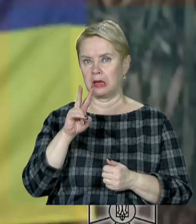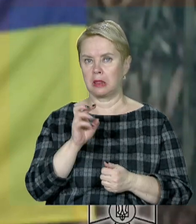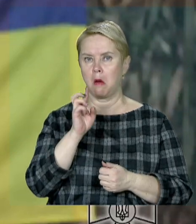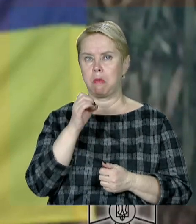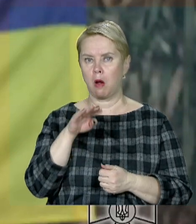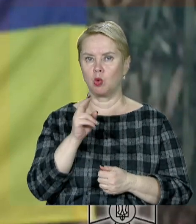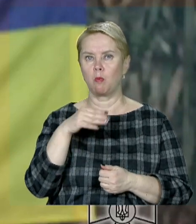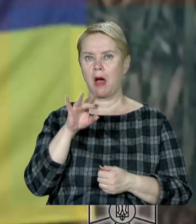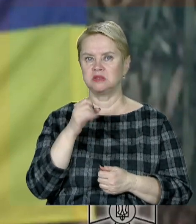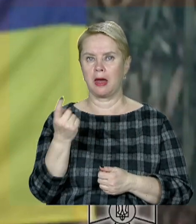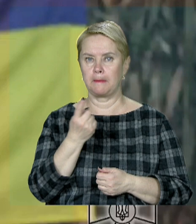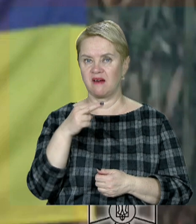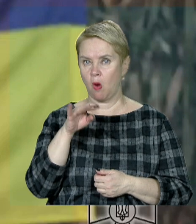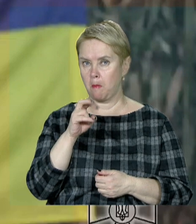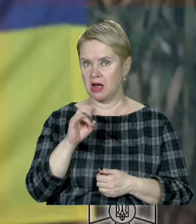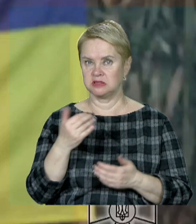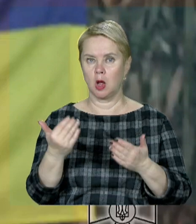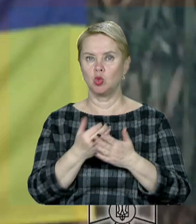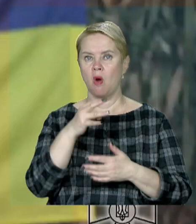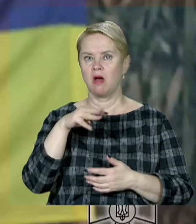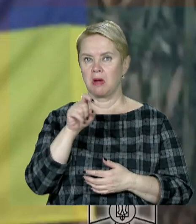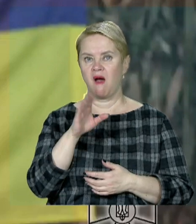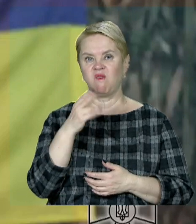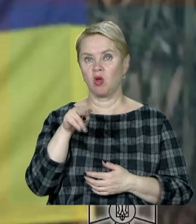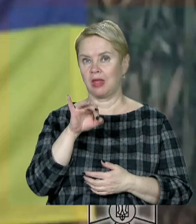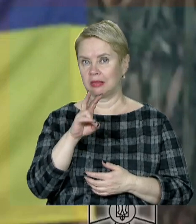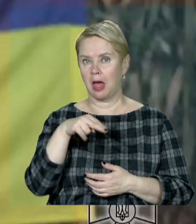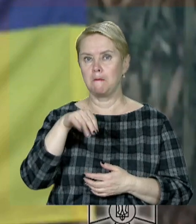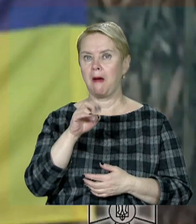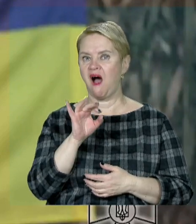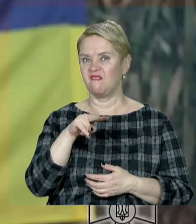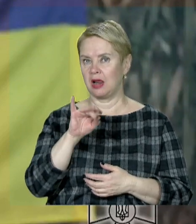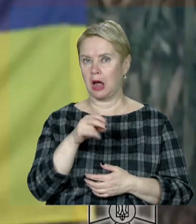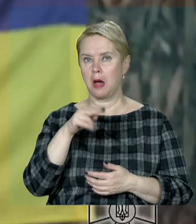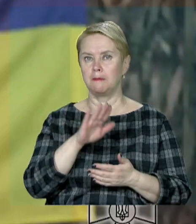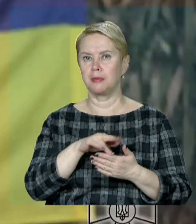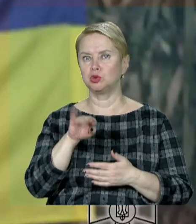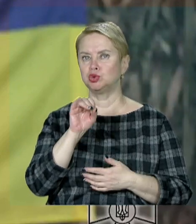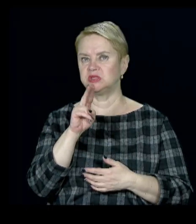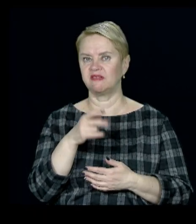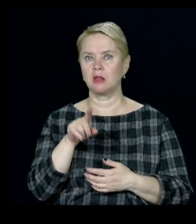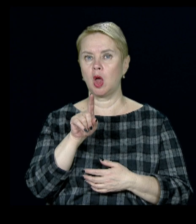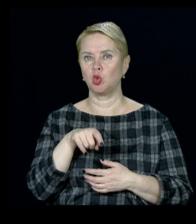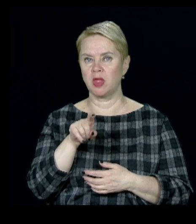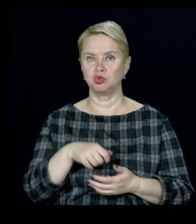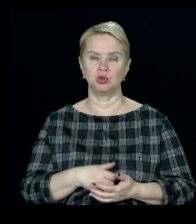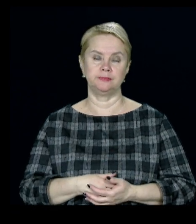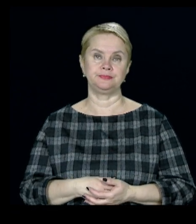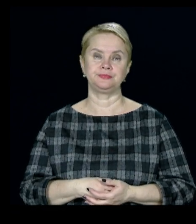Бахмут, Майорськ, Первомайське, Новомихайлівка, Водяне, Павлівка та Причистівка на Донеччині.